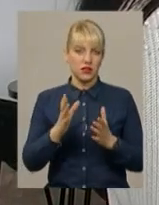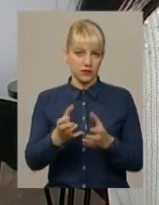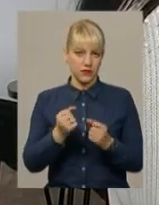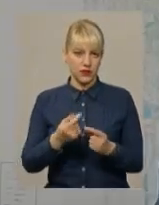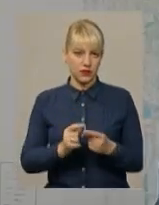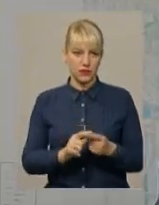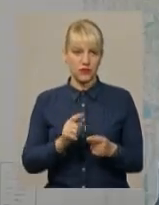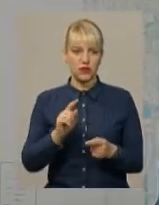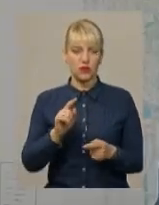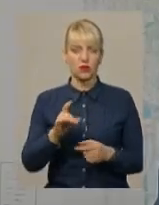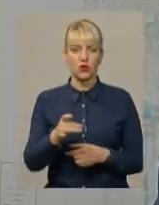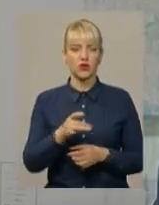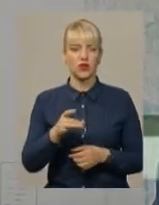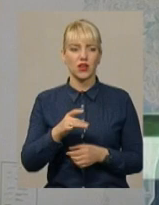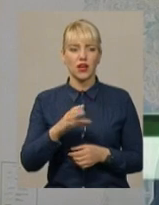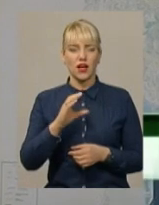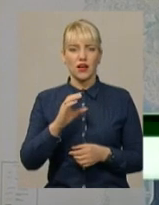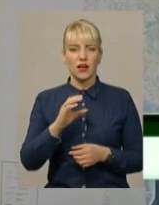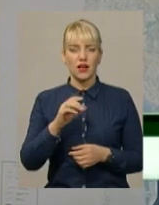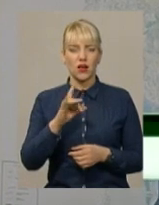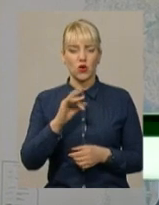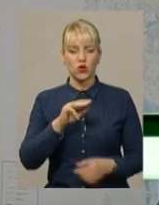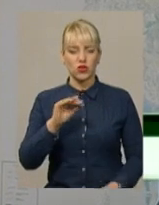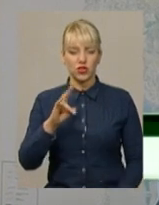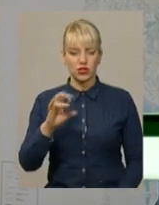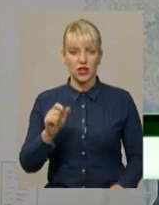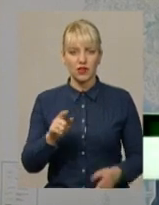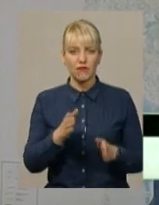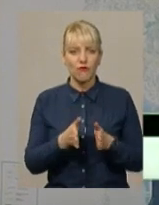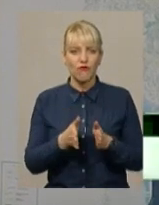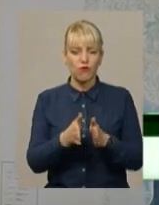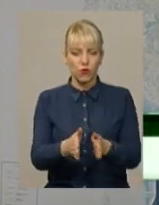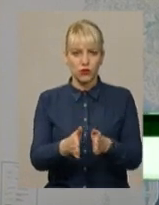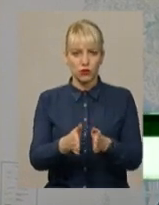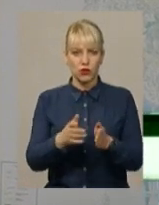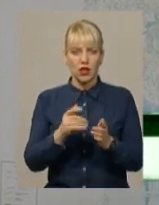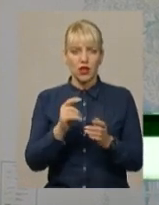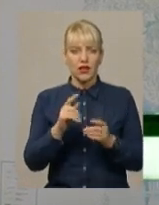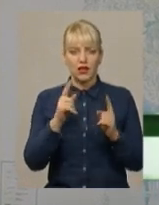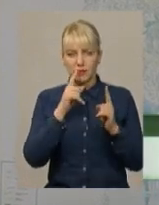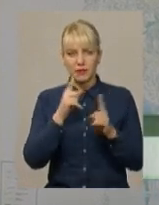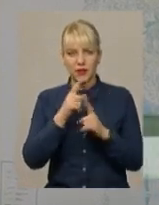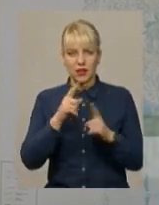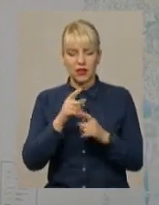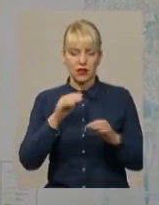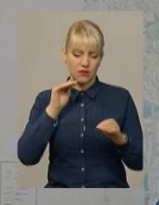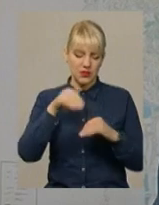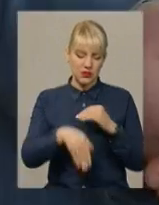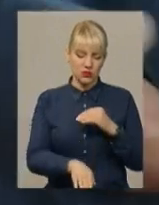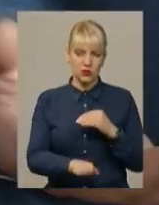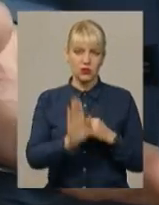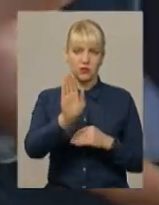На цьому мікрорайоні дуже багато вузеньких вуличок, дуже багато доріг з крутими спусками